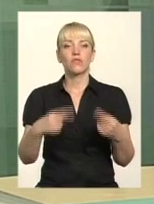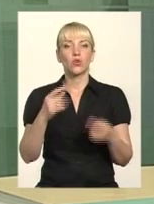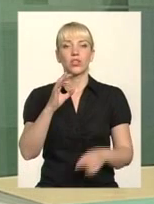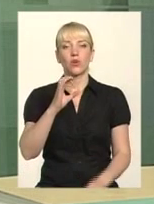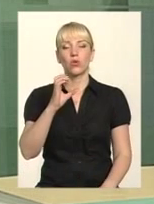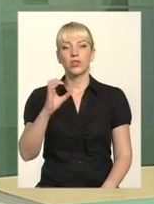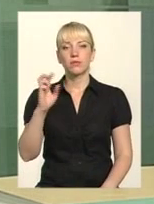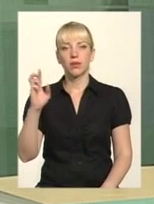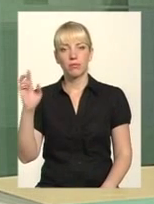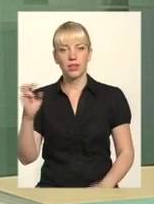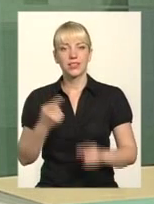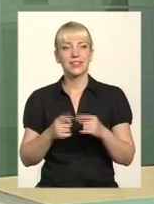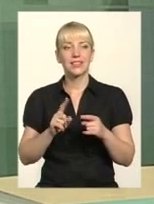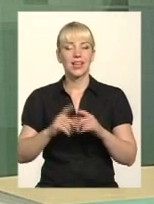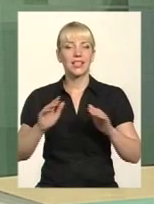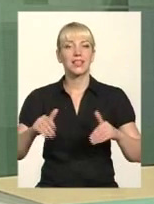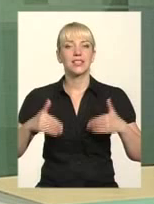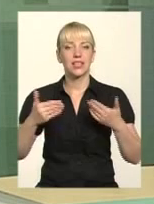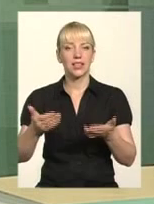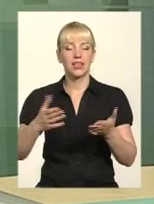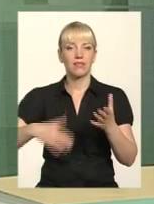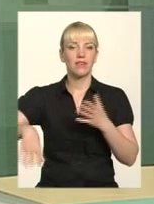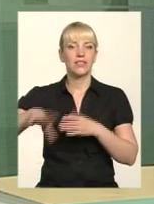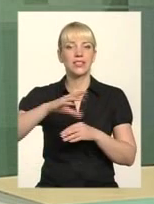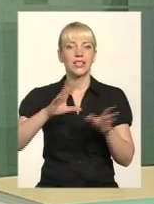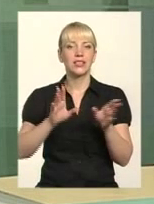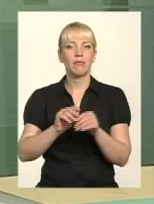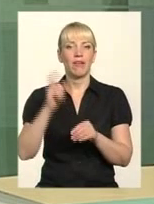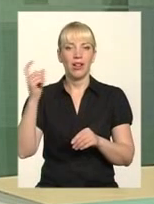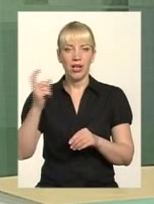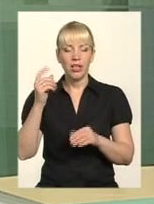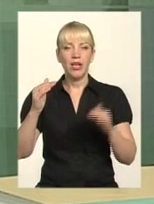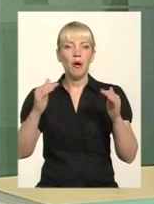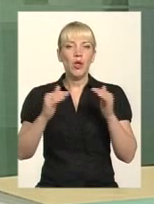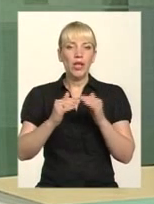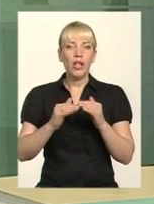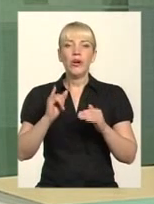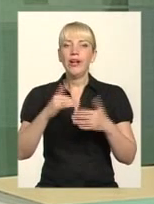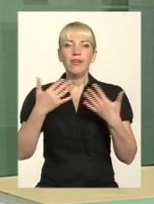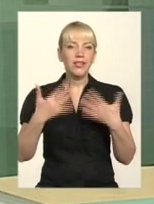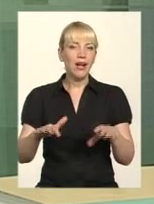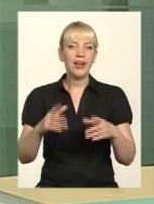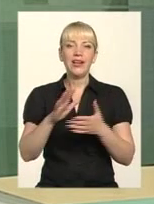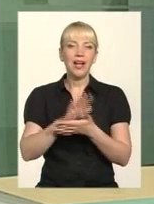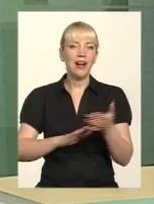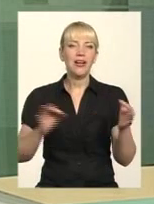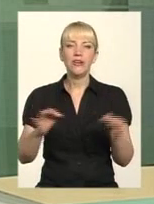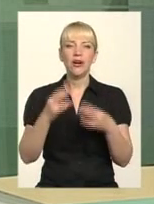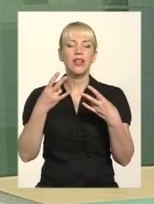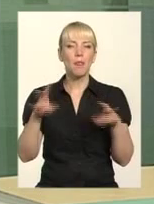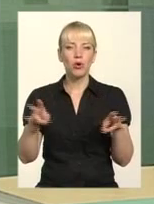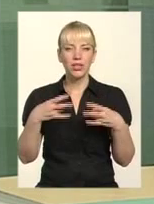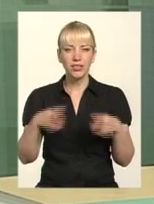– це є, основне, це ініціатива всіх співвласників будинку. І все. Далі нічого не потрібно. Вони